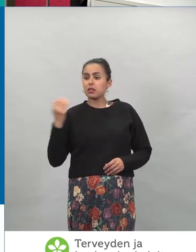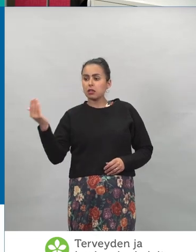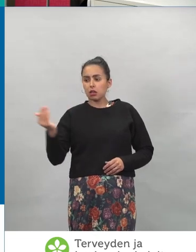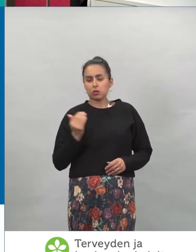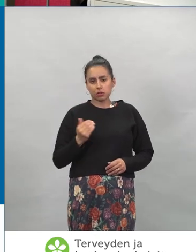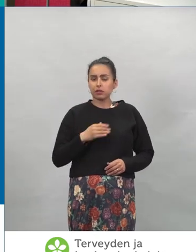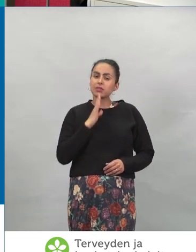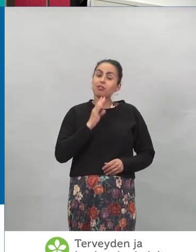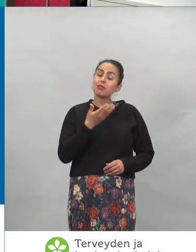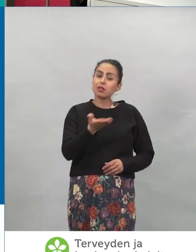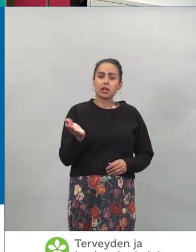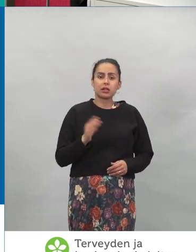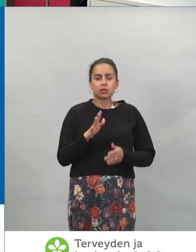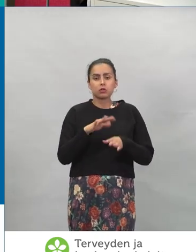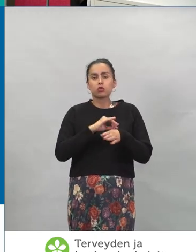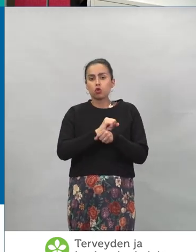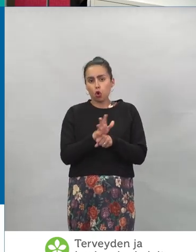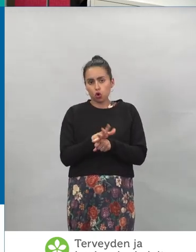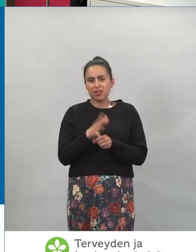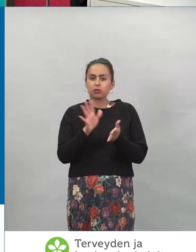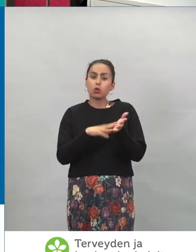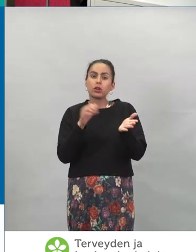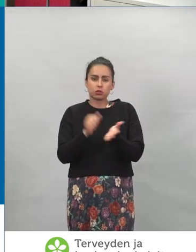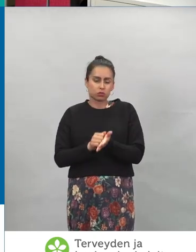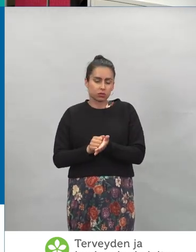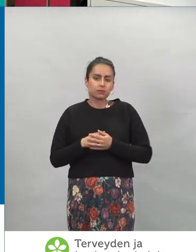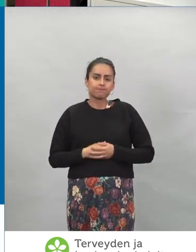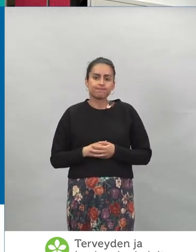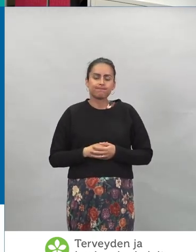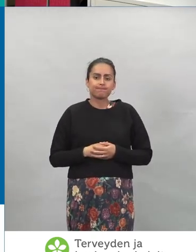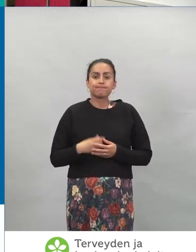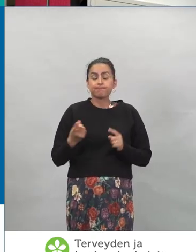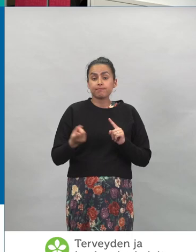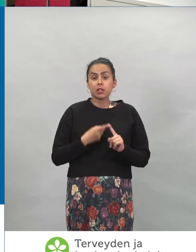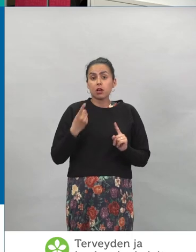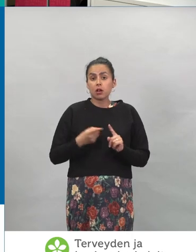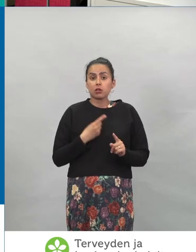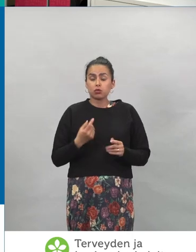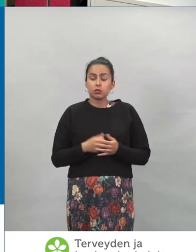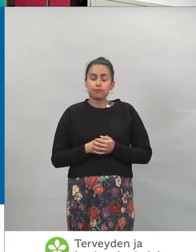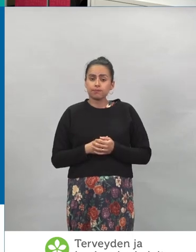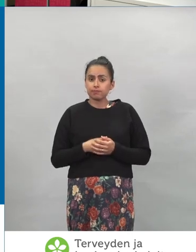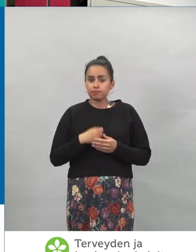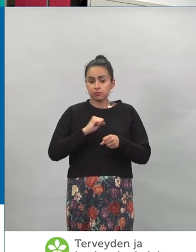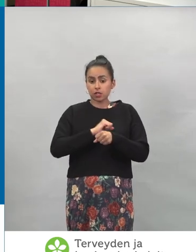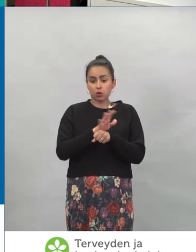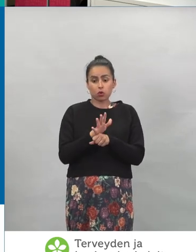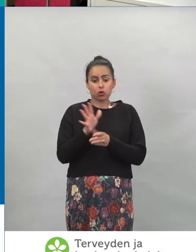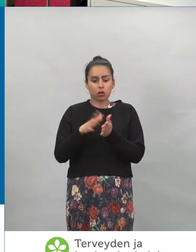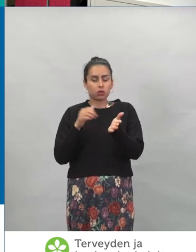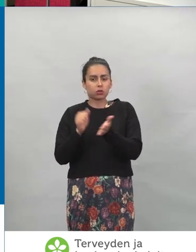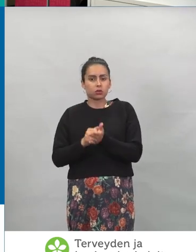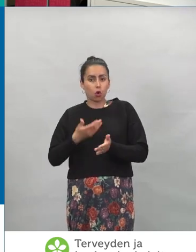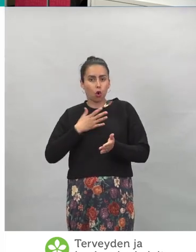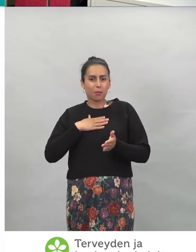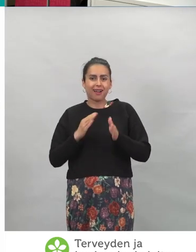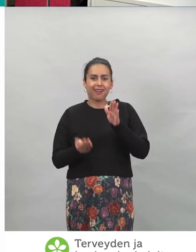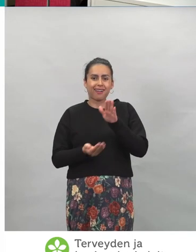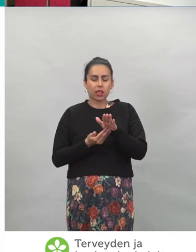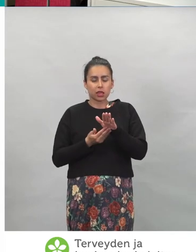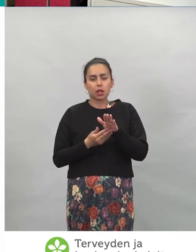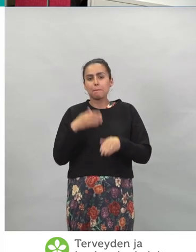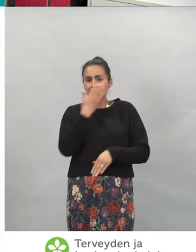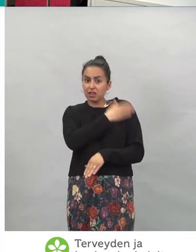koronatodistuksista. Ensi alkuun koronatodistuksethan löytyvät täältä Omakanta